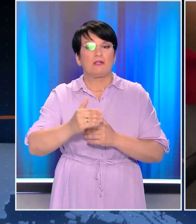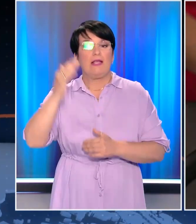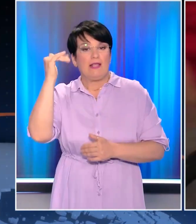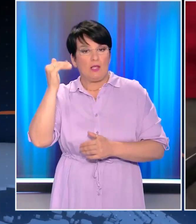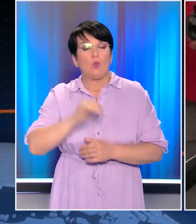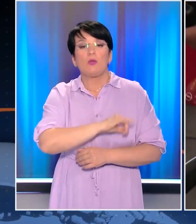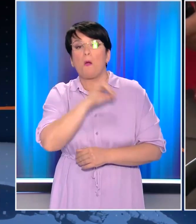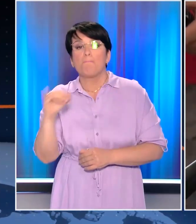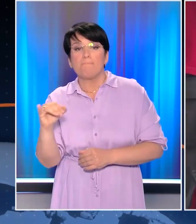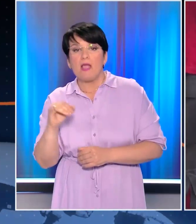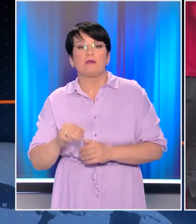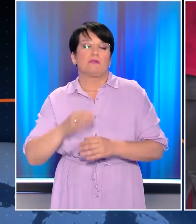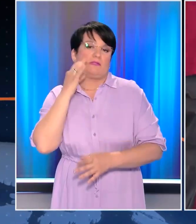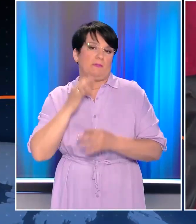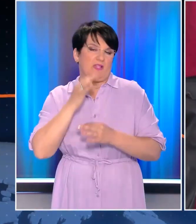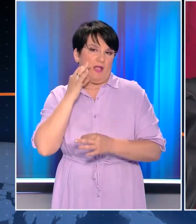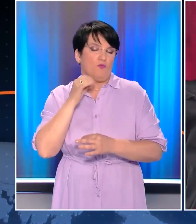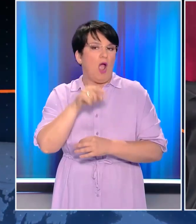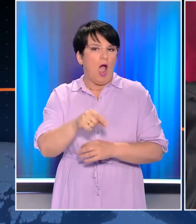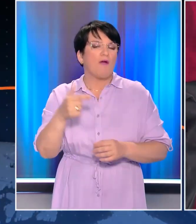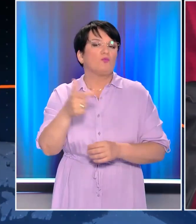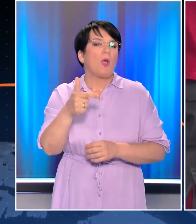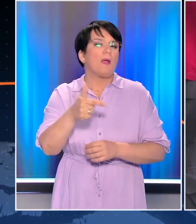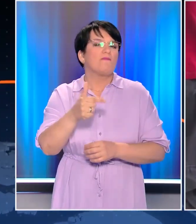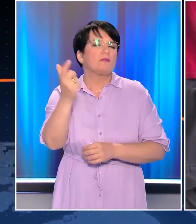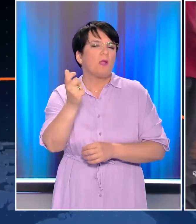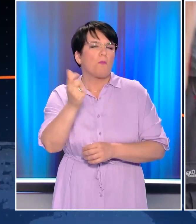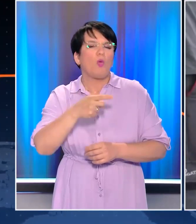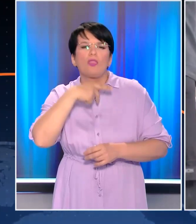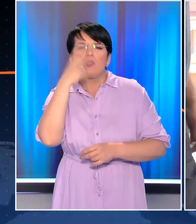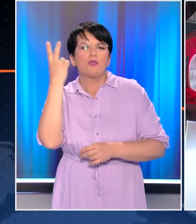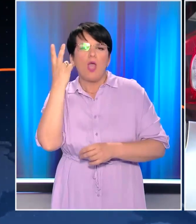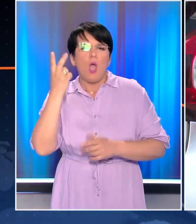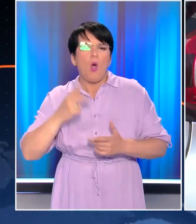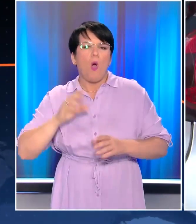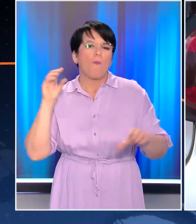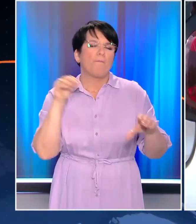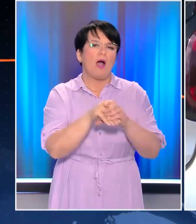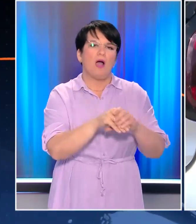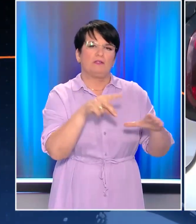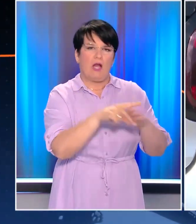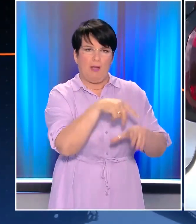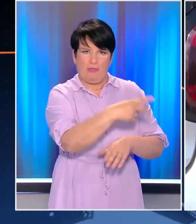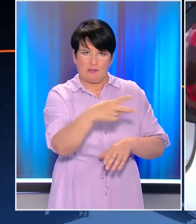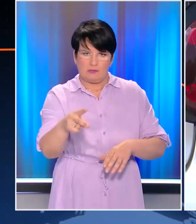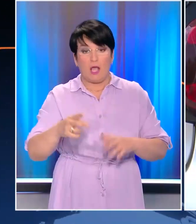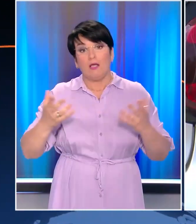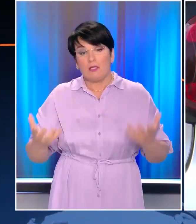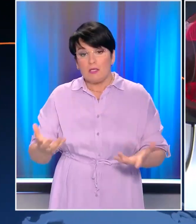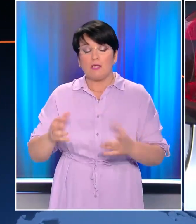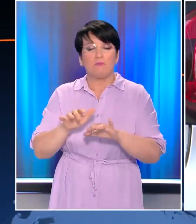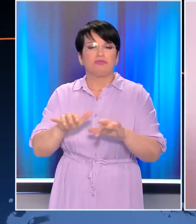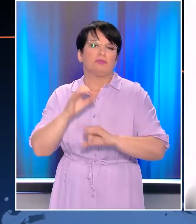Ιούλιο έως και το Σεπτέμβριο. Και σε αυτό το Fuel Pass οι δικαιούχοι θα μπορούν να επιλέξουν απευθείας κατάθεση στο λογαριασμό τους ή την